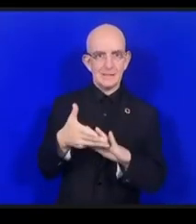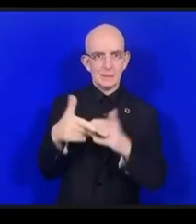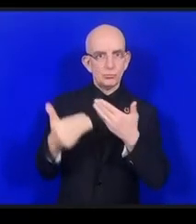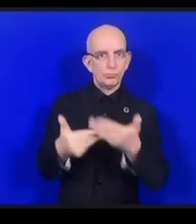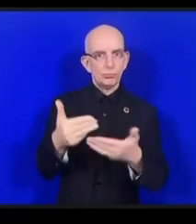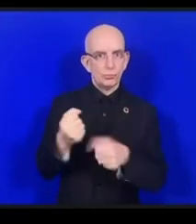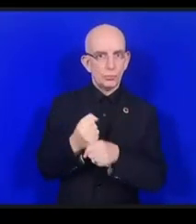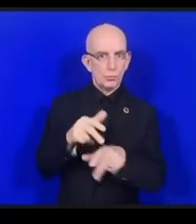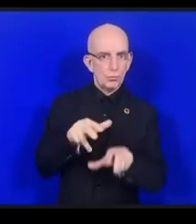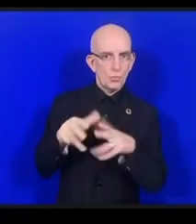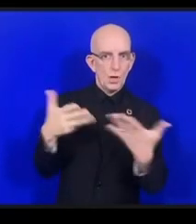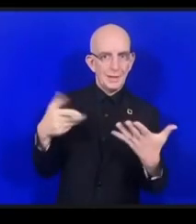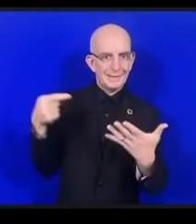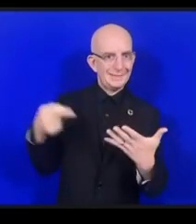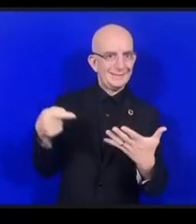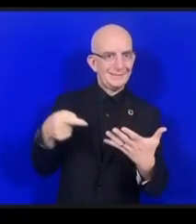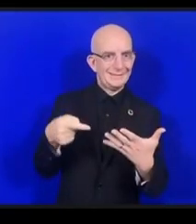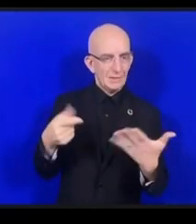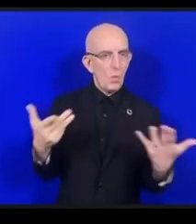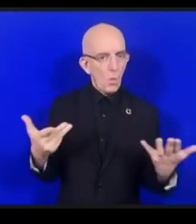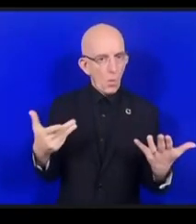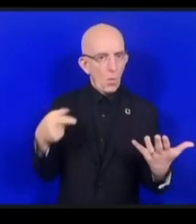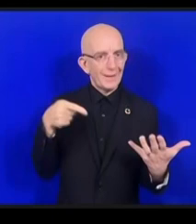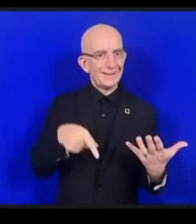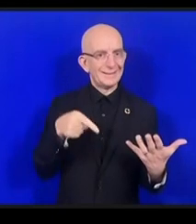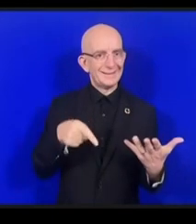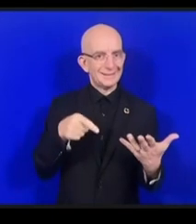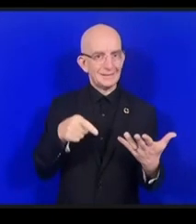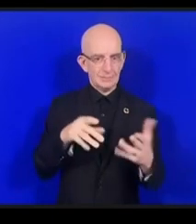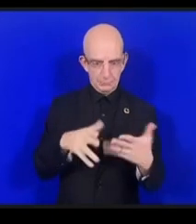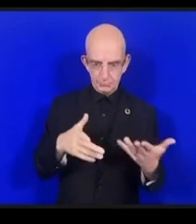'Internet a pourtant un impact sur nos vies quotidiennes